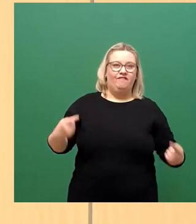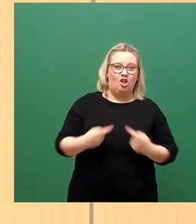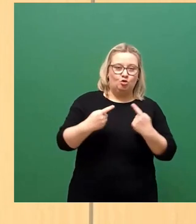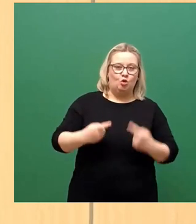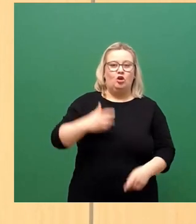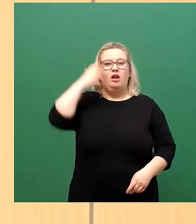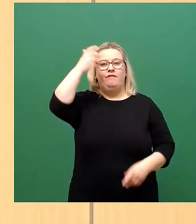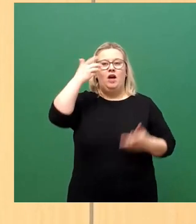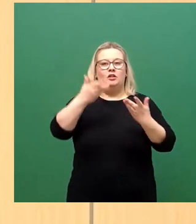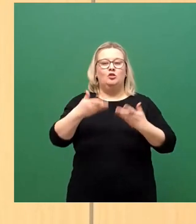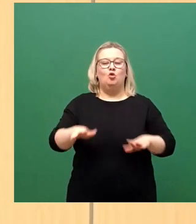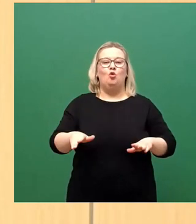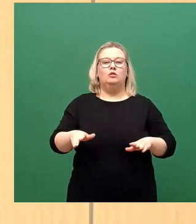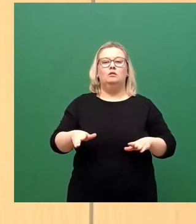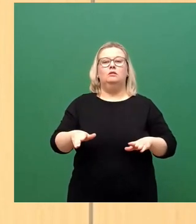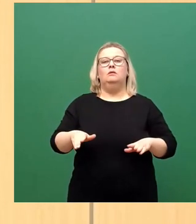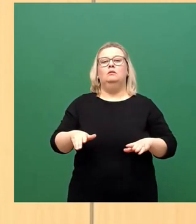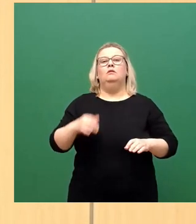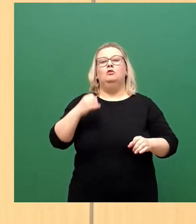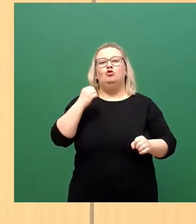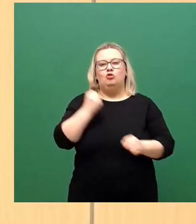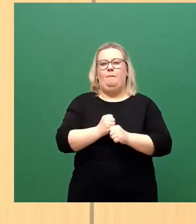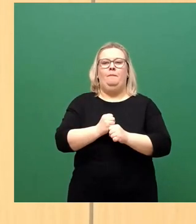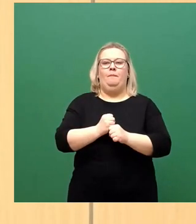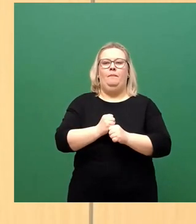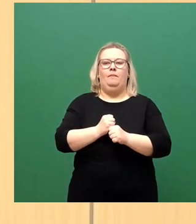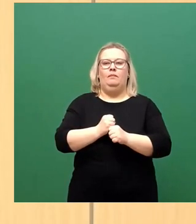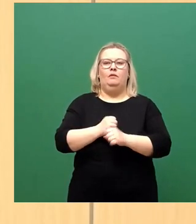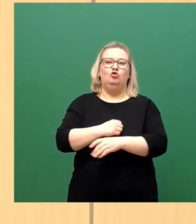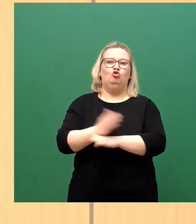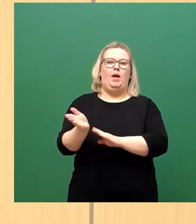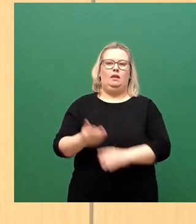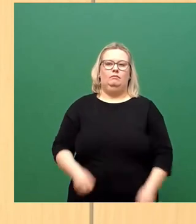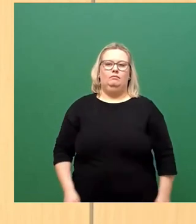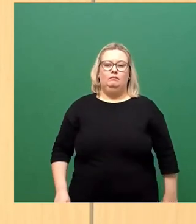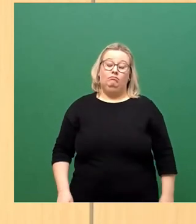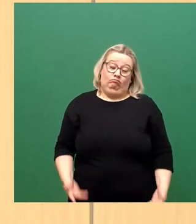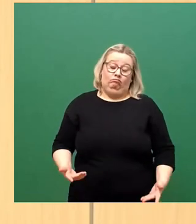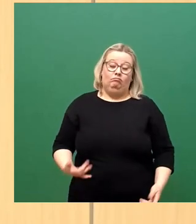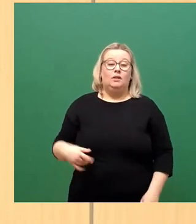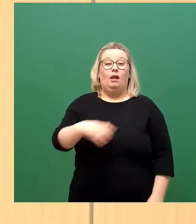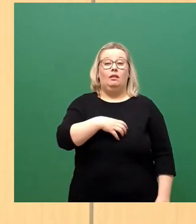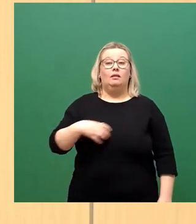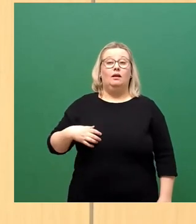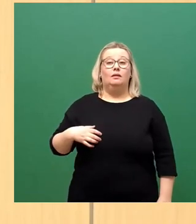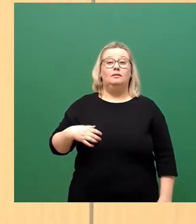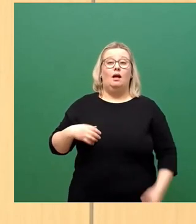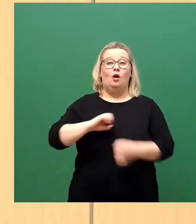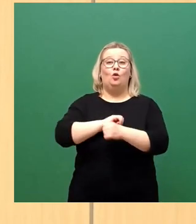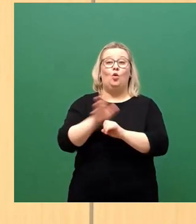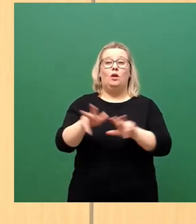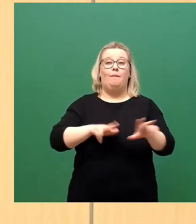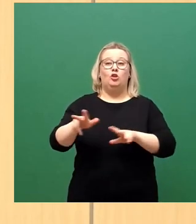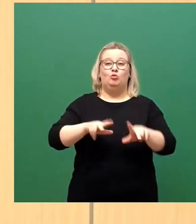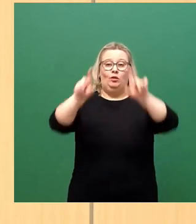immer ein Stückchen zu spät. Das könnte die Überschrift des Dresdner Corona-Managements sein.